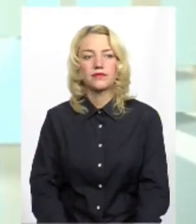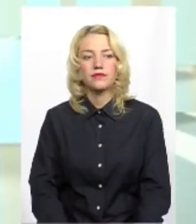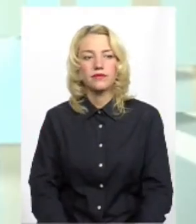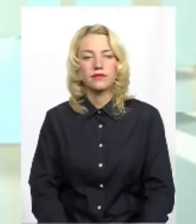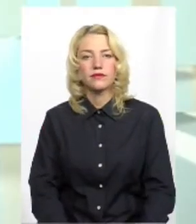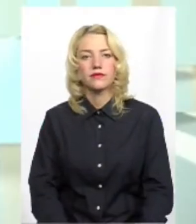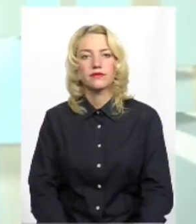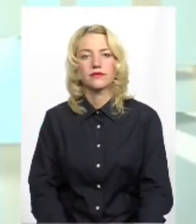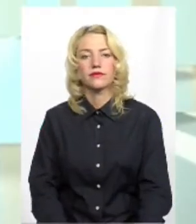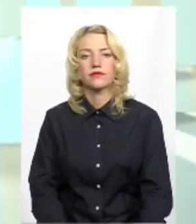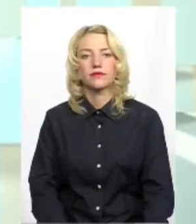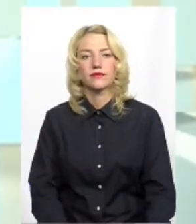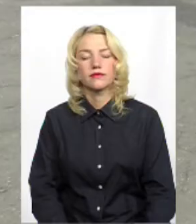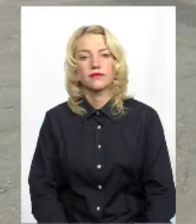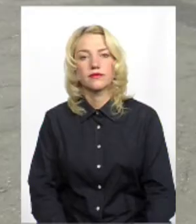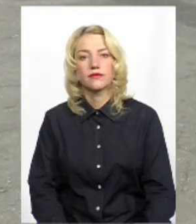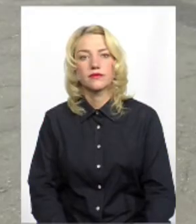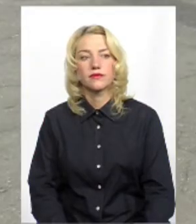відповідь. Наступне питання, прошу.